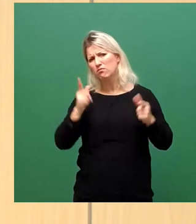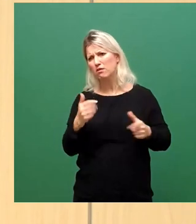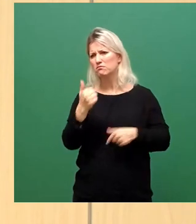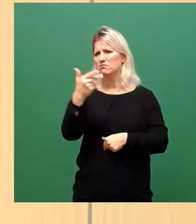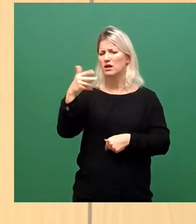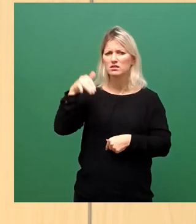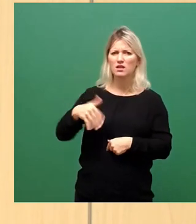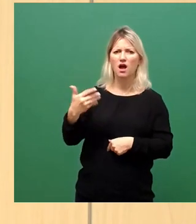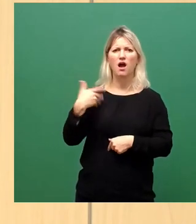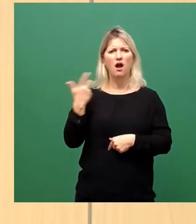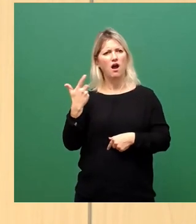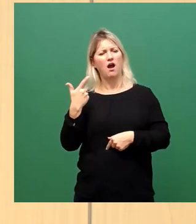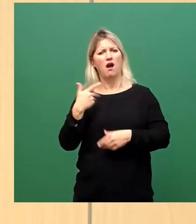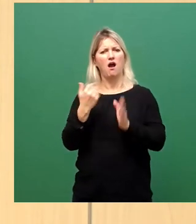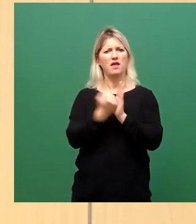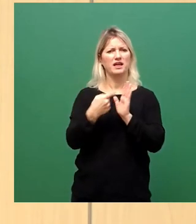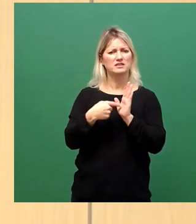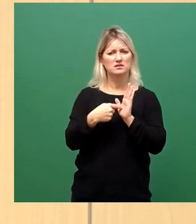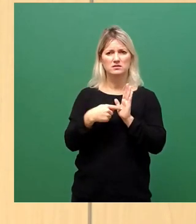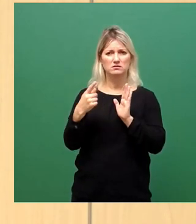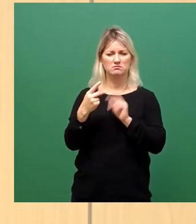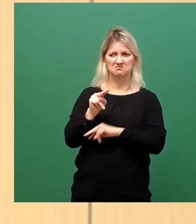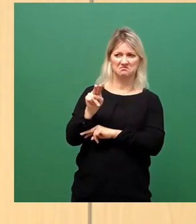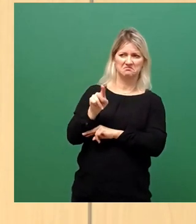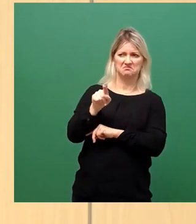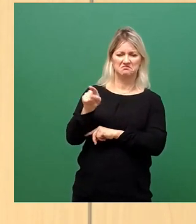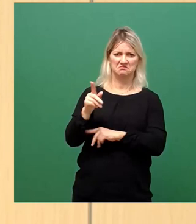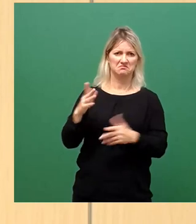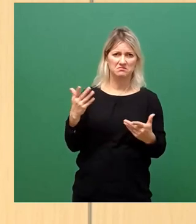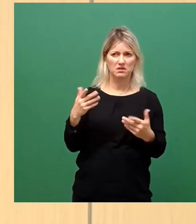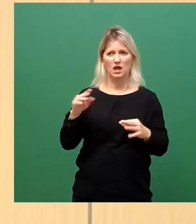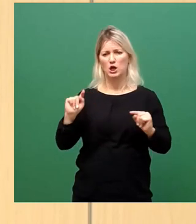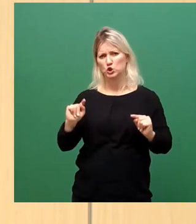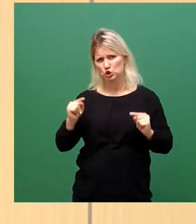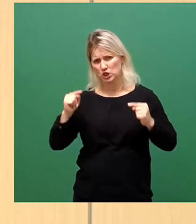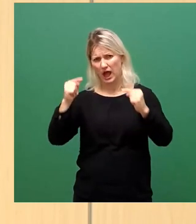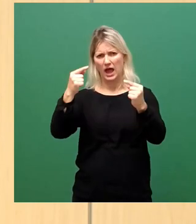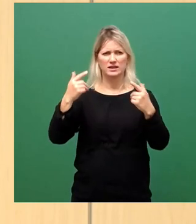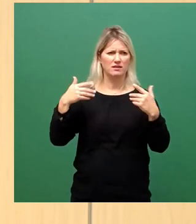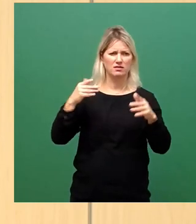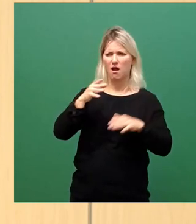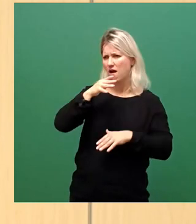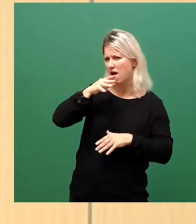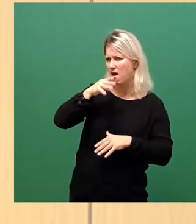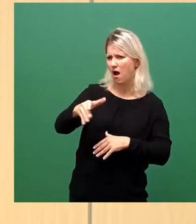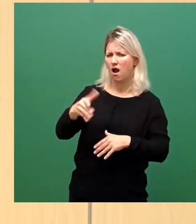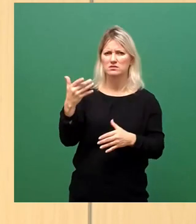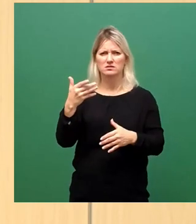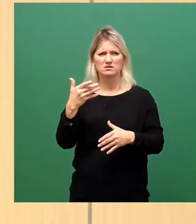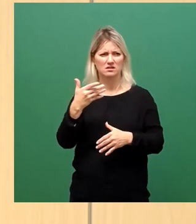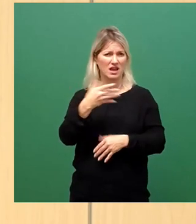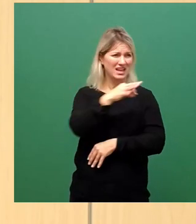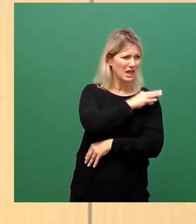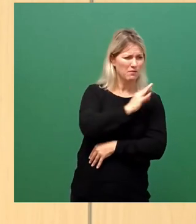schief angeschaut. Es gibt einen Streit, es gibt einen Hass zwischen Menschen, die ungeimpft und geimpft sind.